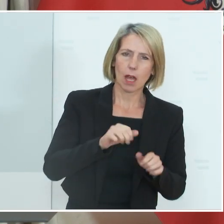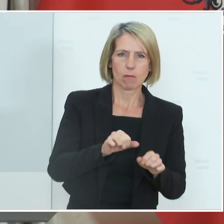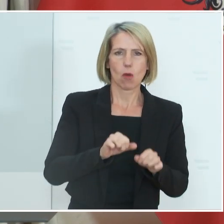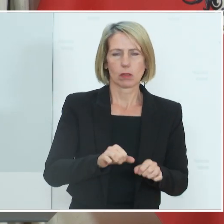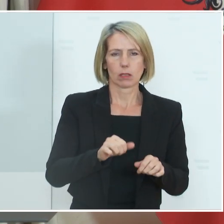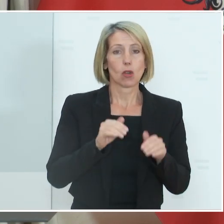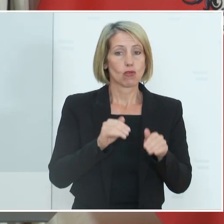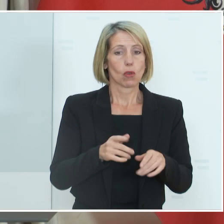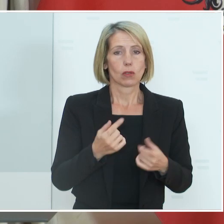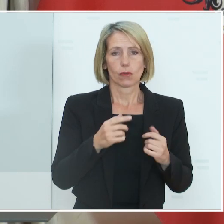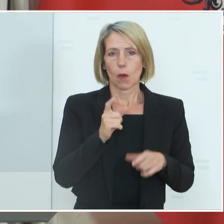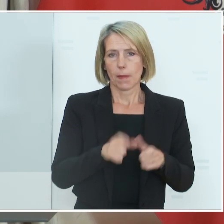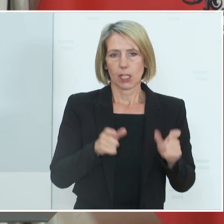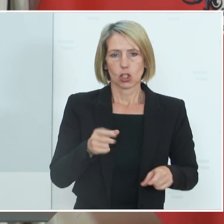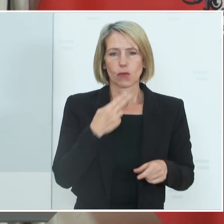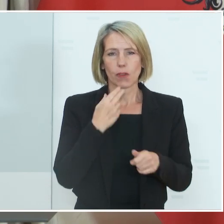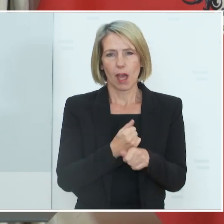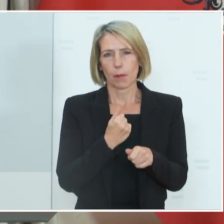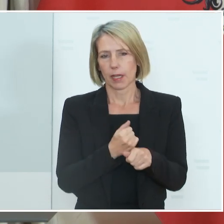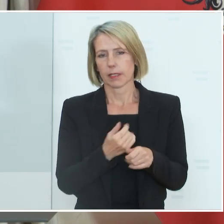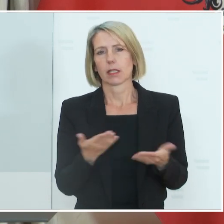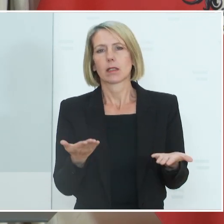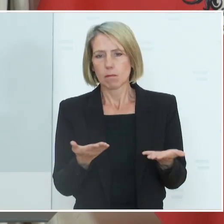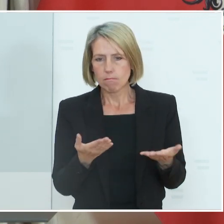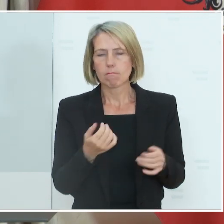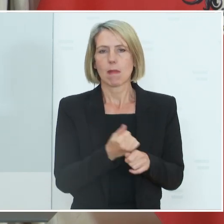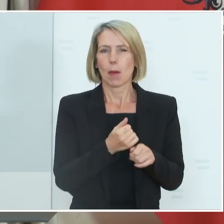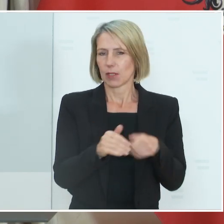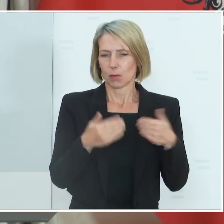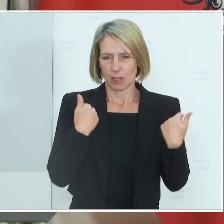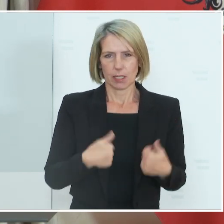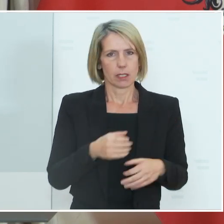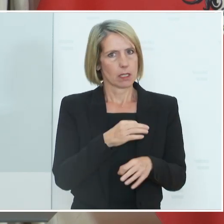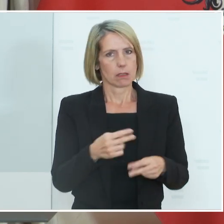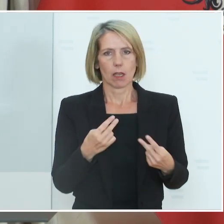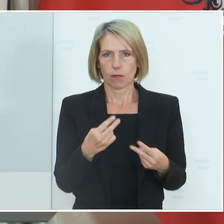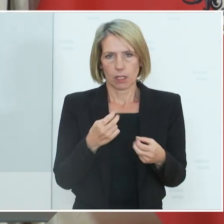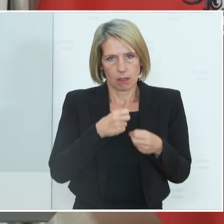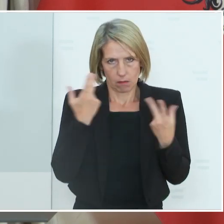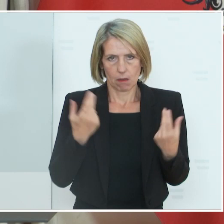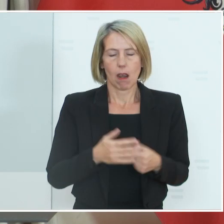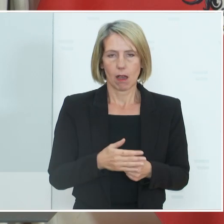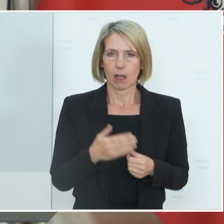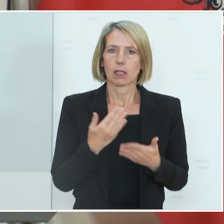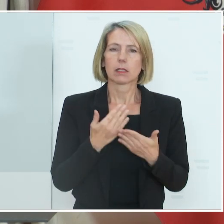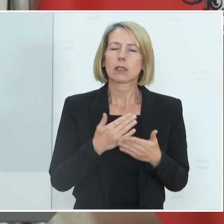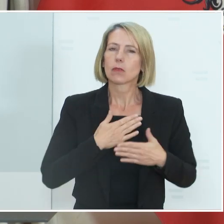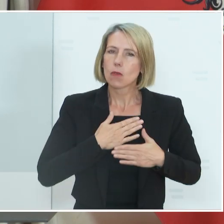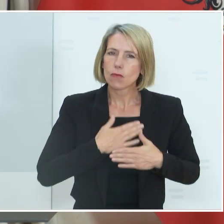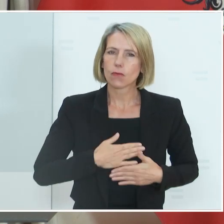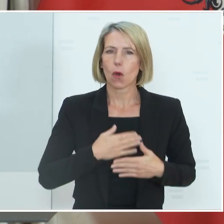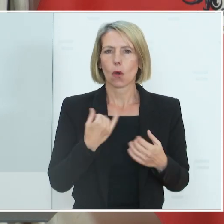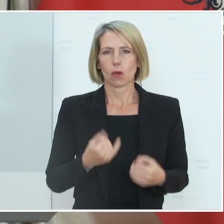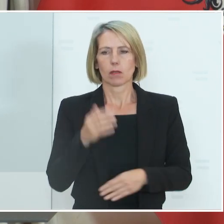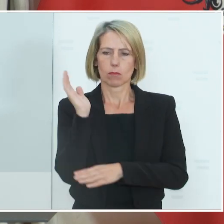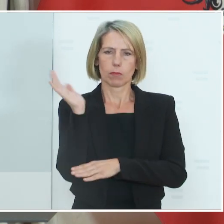Menschen, die arbeiten, der Arbeitnehmerinnen und Arbeitnehmer ist dem Arbeitsminister natürlich ein ganz großes Anliegen. Und ich bin froh, dass wir gemeinsam jetzt diese Regelungen